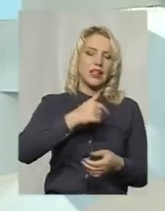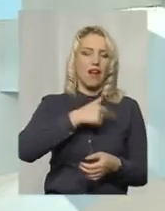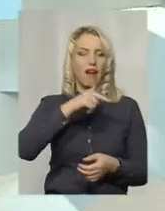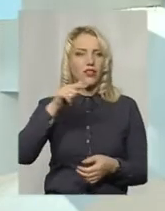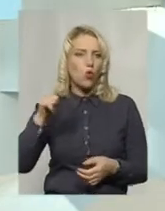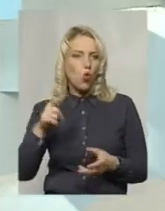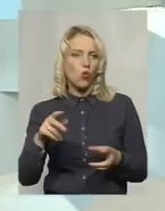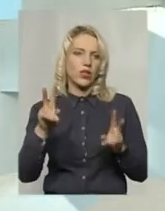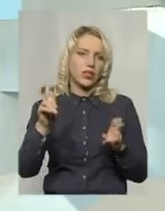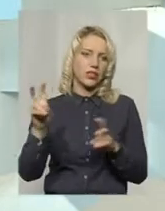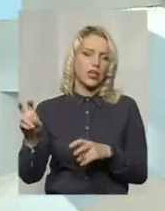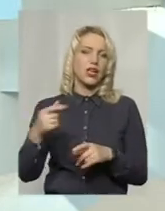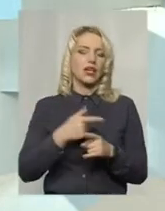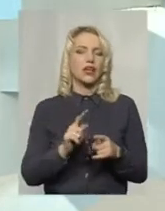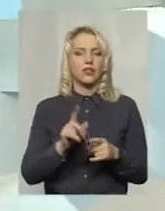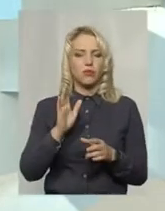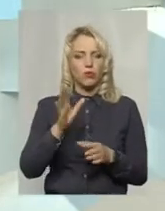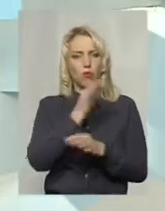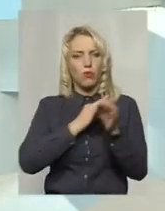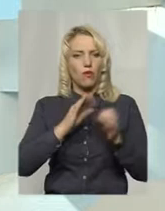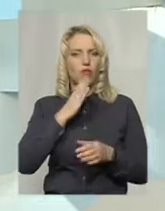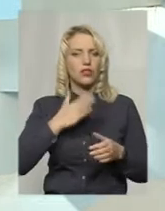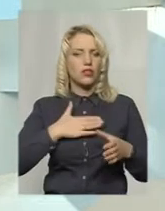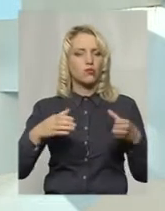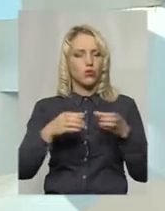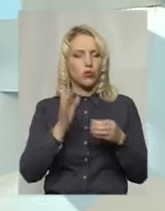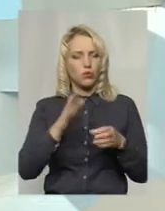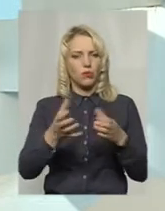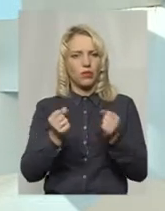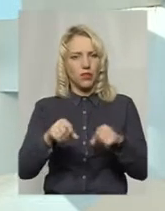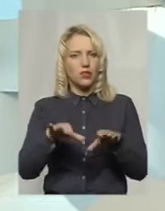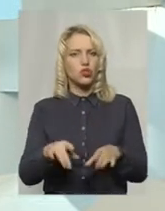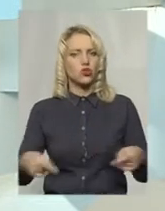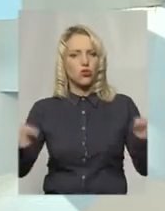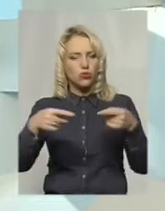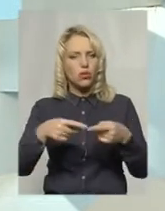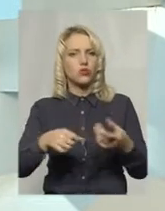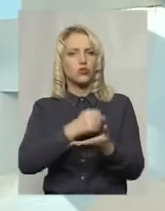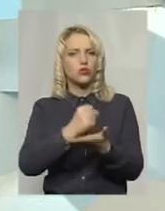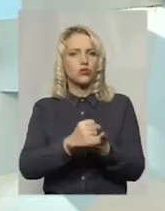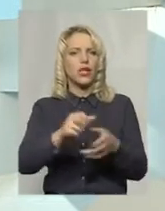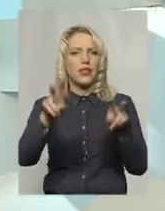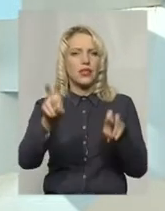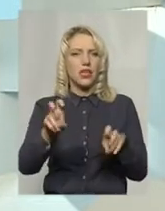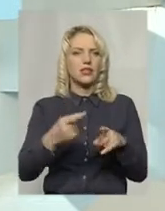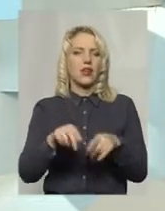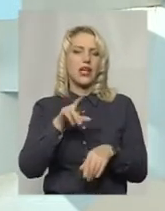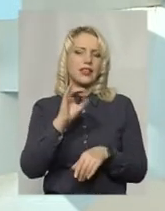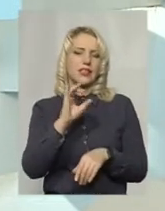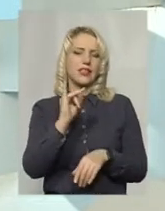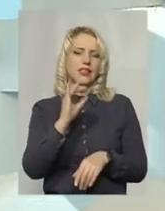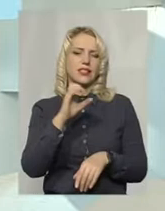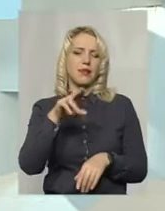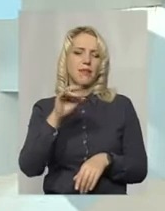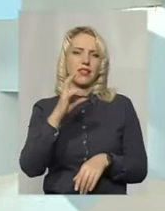серця. Ми будемо обговорювати це з колективом і приймати рішення щодо остаточної назви. Проте диспенсер, назва, вона